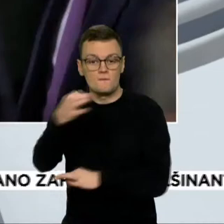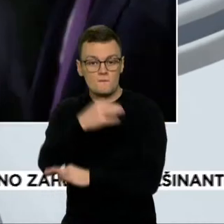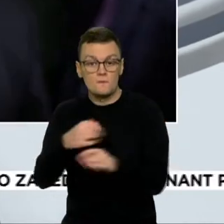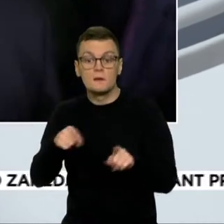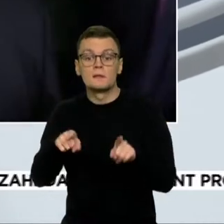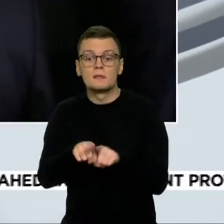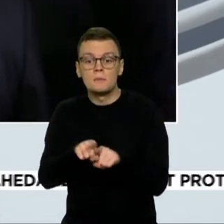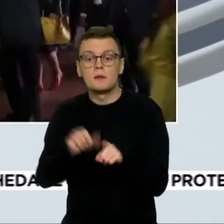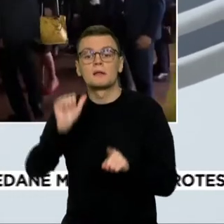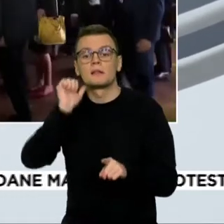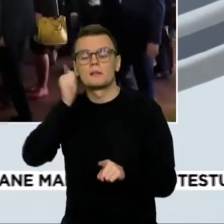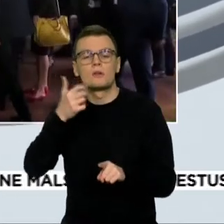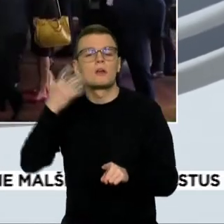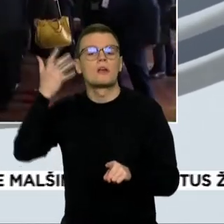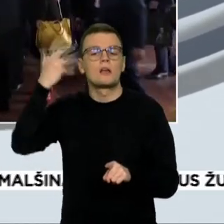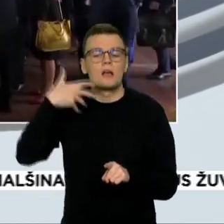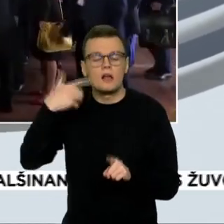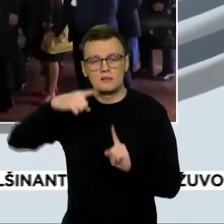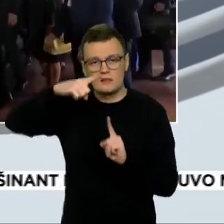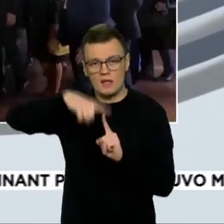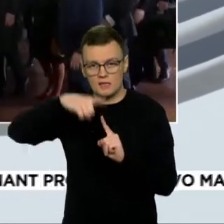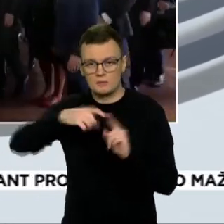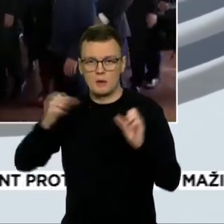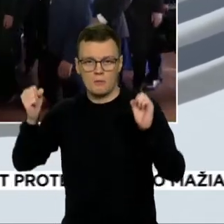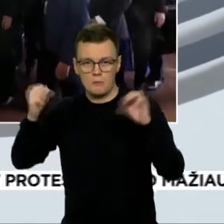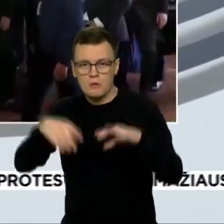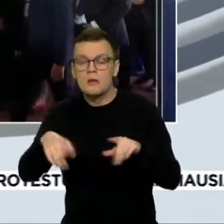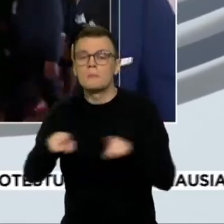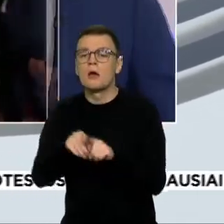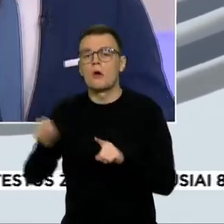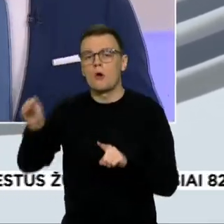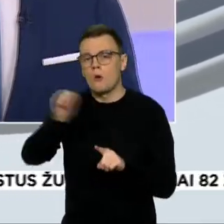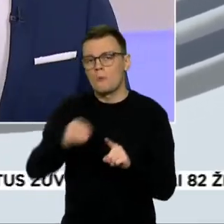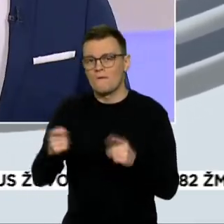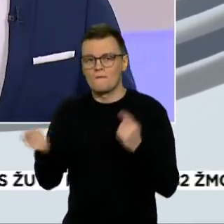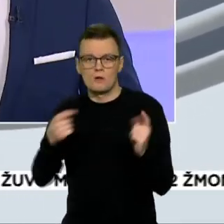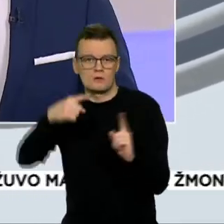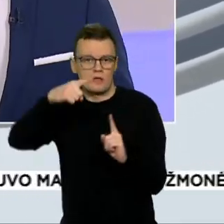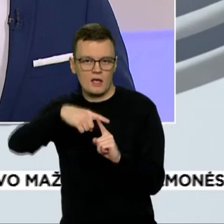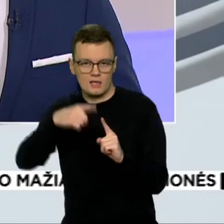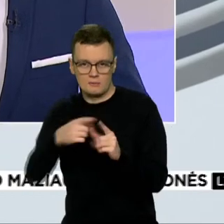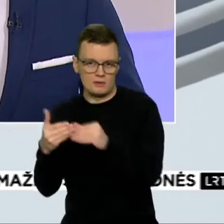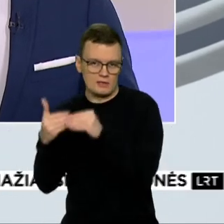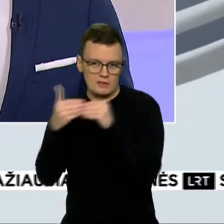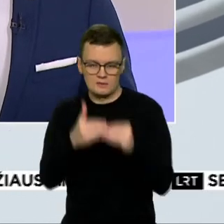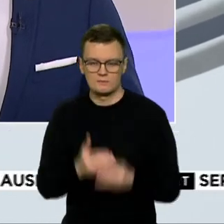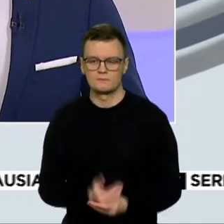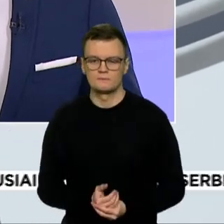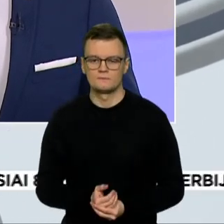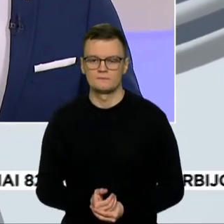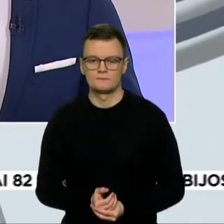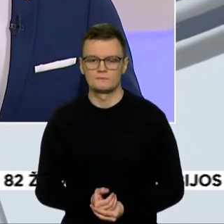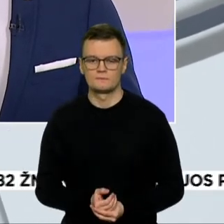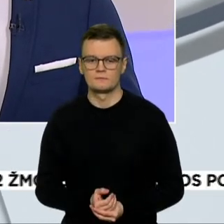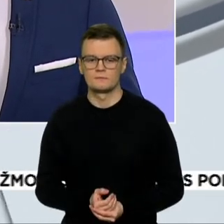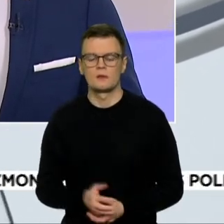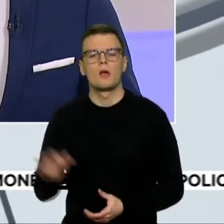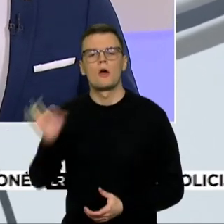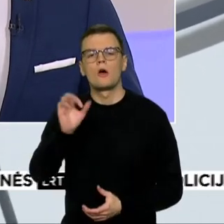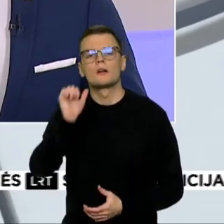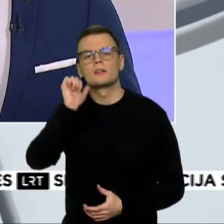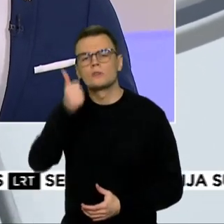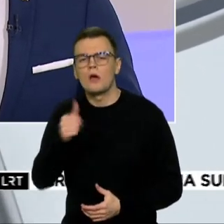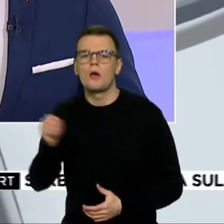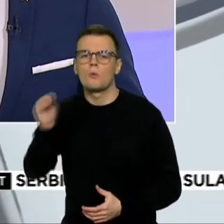įrinksis į neformalę tarybą ir Europos vadovų tarybos lyderiai. Kaip tik užsiminė apie rytoj vyksinčią Europos vadovų tarybą,